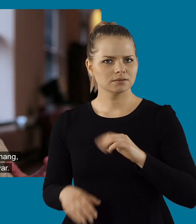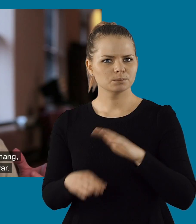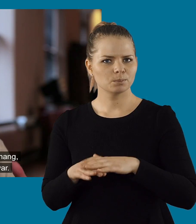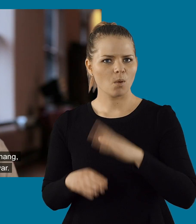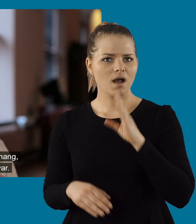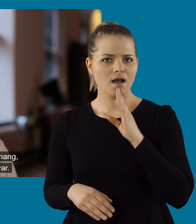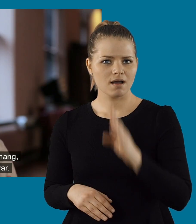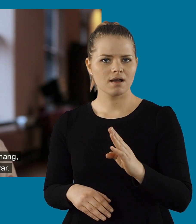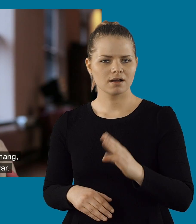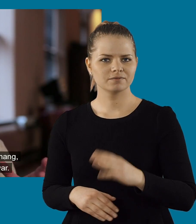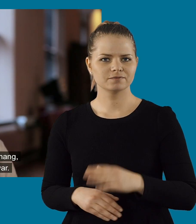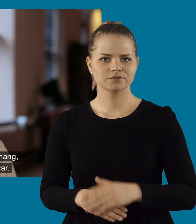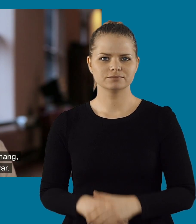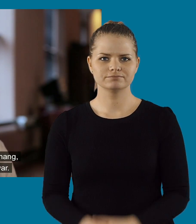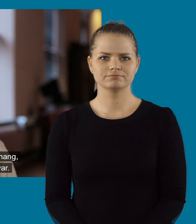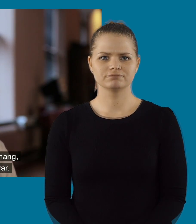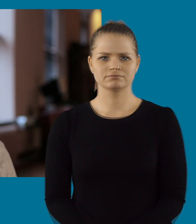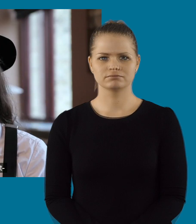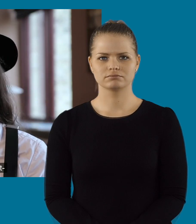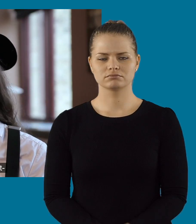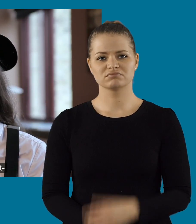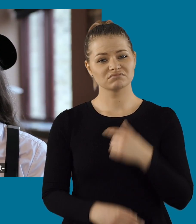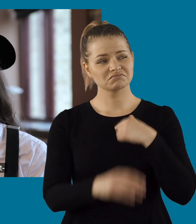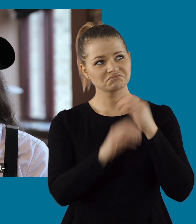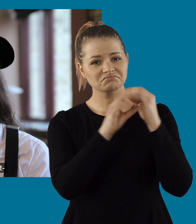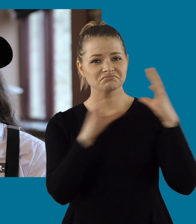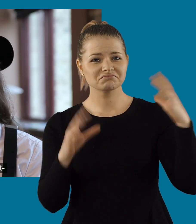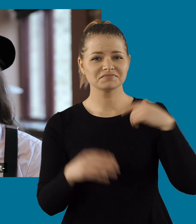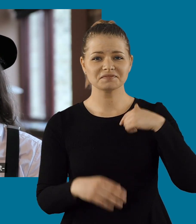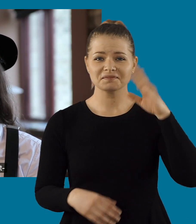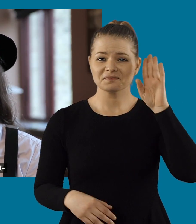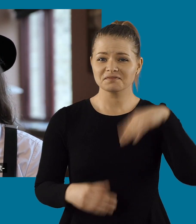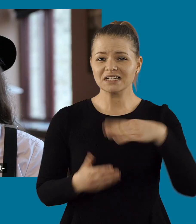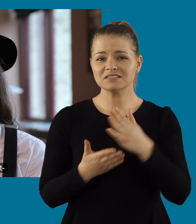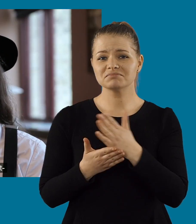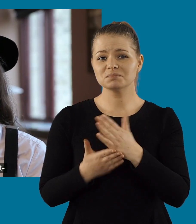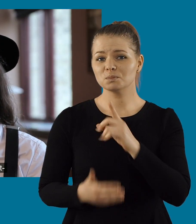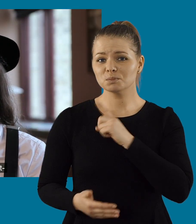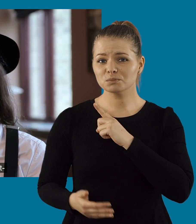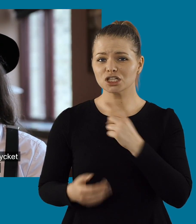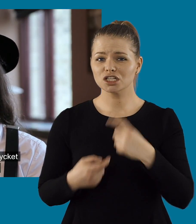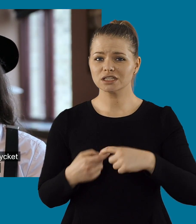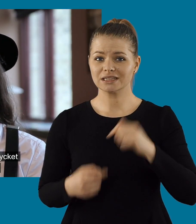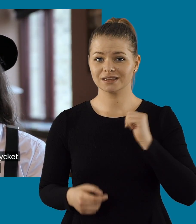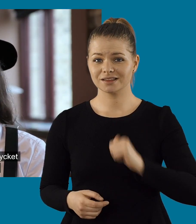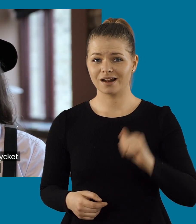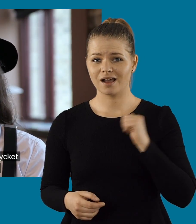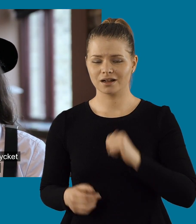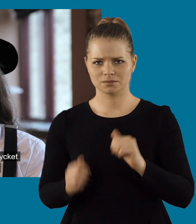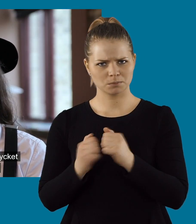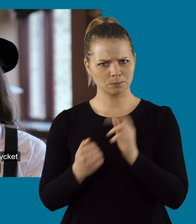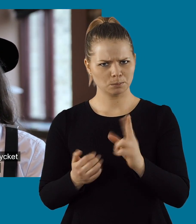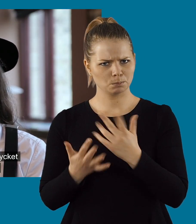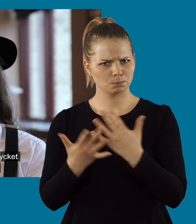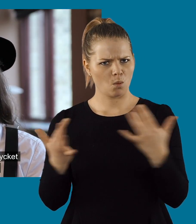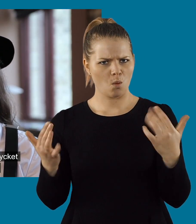tillgänglighet på allvar. Jag har ju tänkt att jag vetat ganska mycket om tillgänglighet innan, men det har varit massa grejer